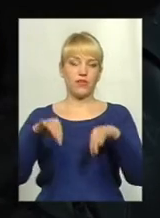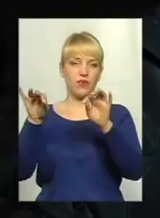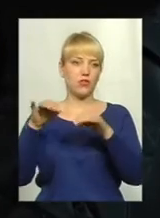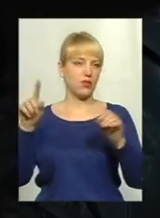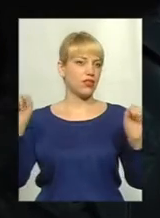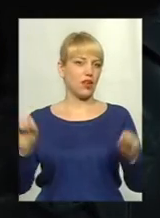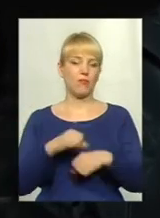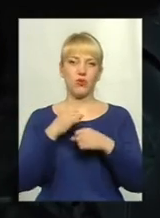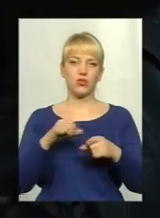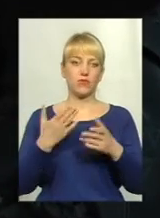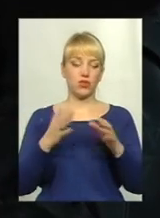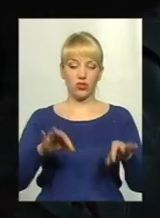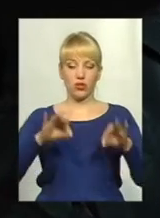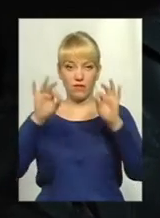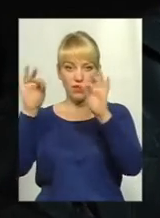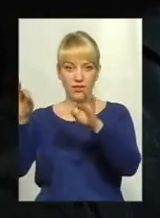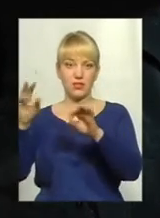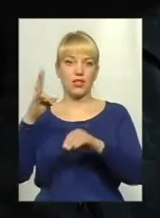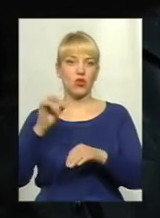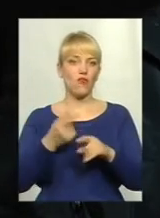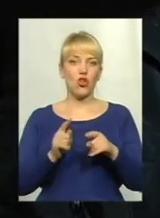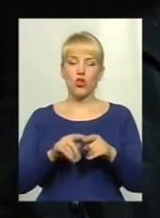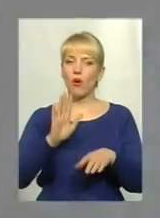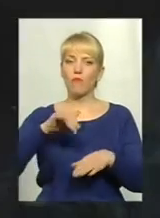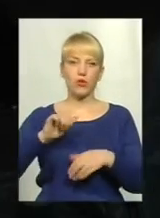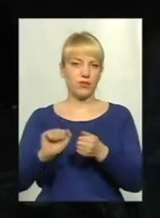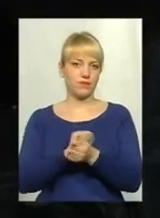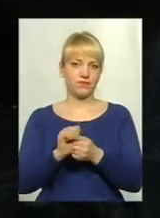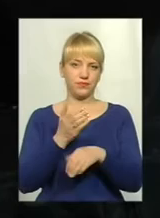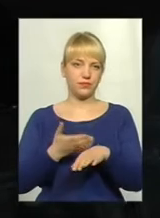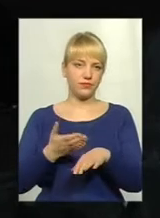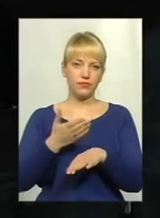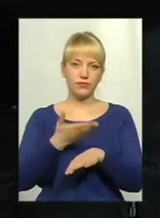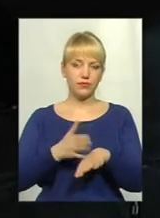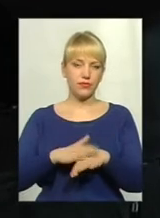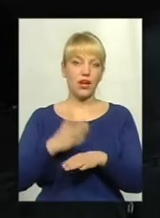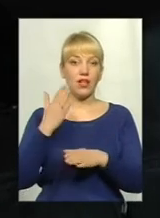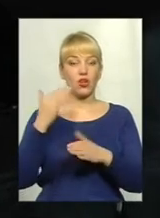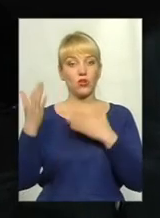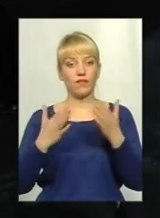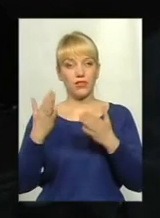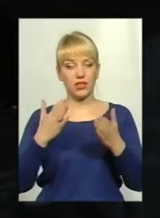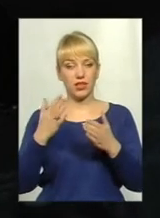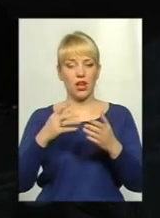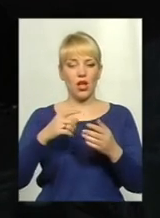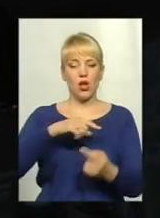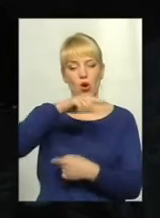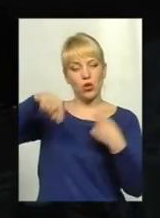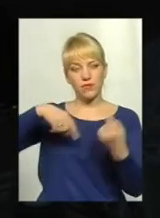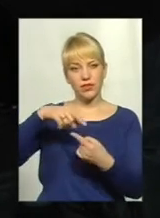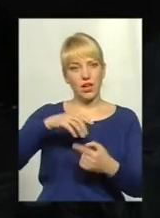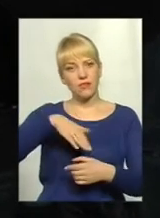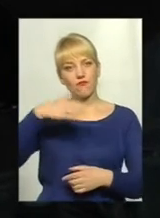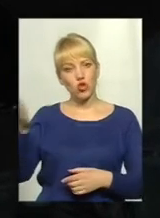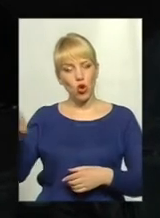Неможливо. Якщо його винести, то воно потім не відсірується. Якщо вітер ще розвертається, скажімо, в сторону поля туди,